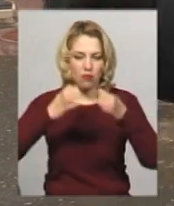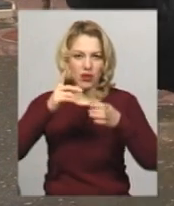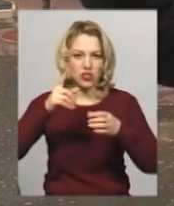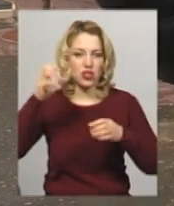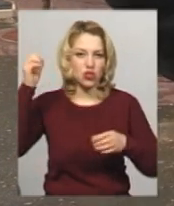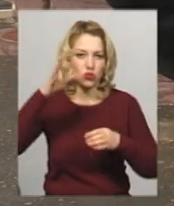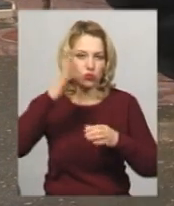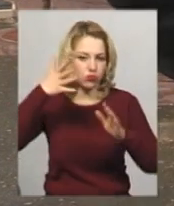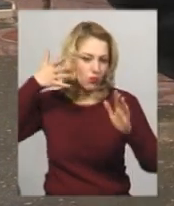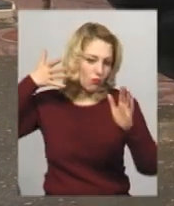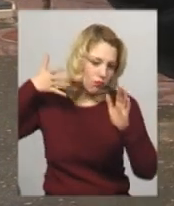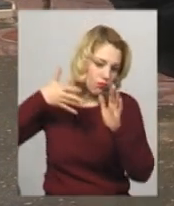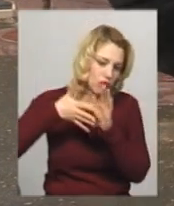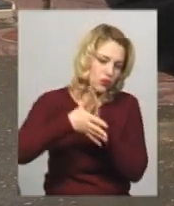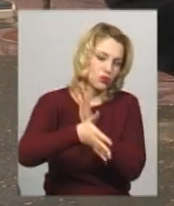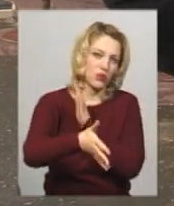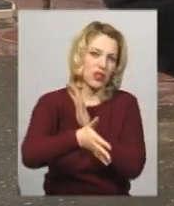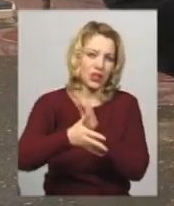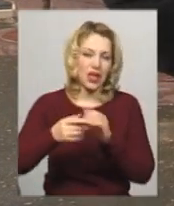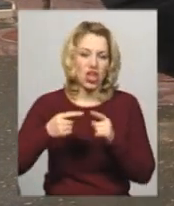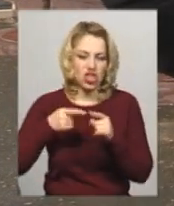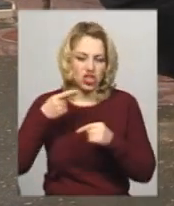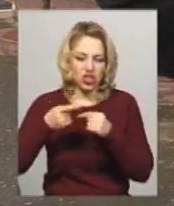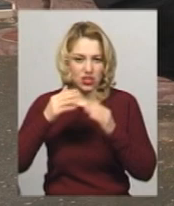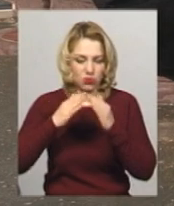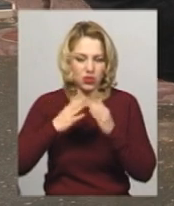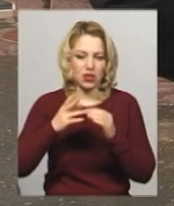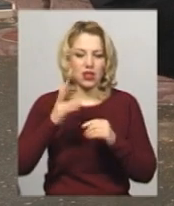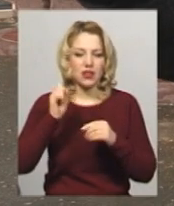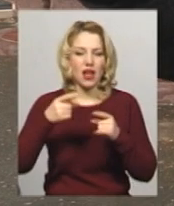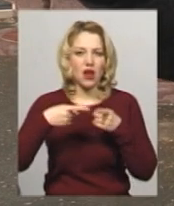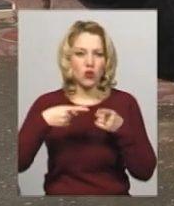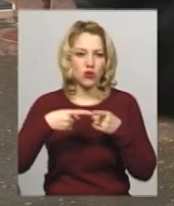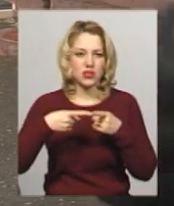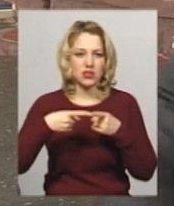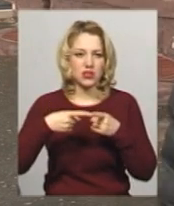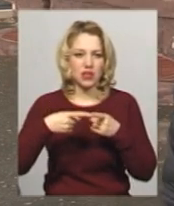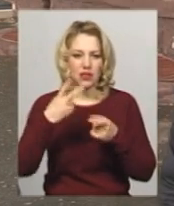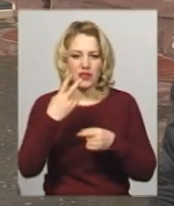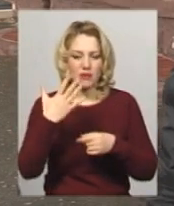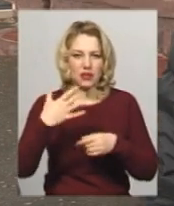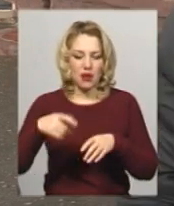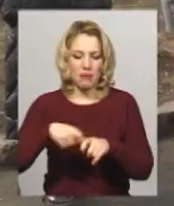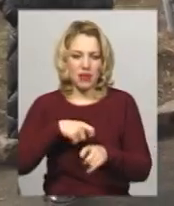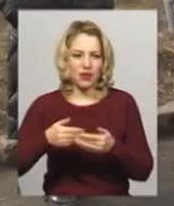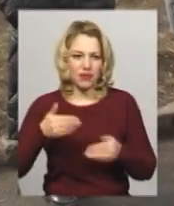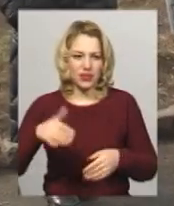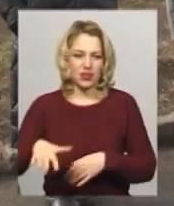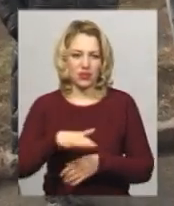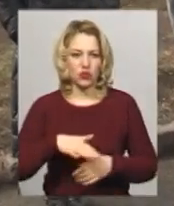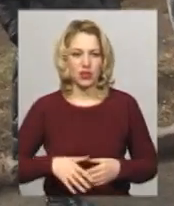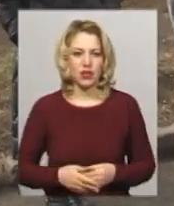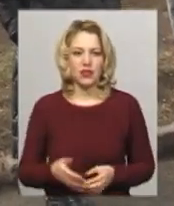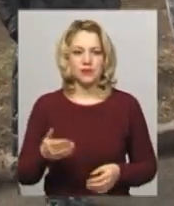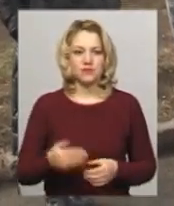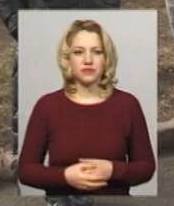ліва, вона буде на розі вулиці Подільської Свободи відсунута від школи 25 метрів від території. Є